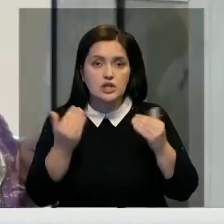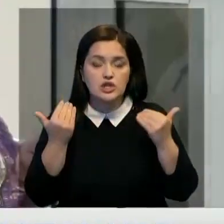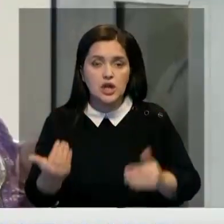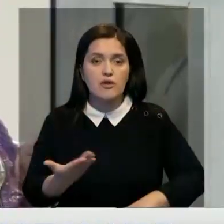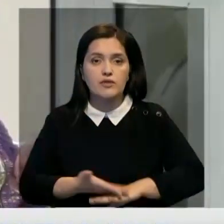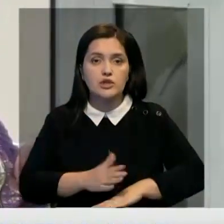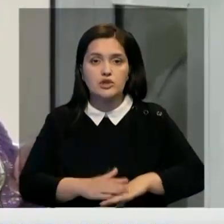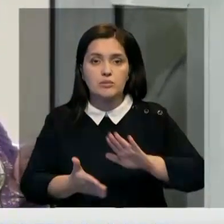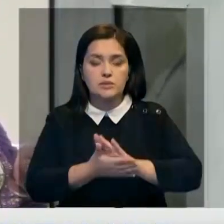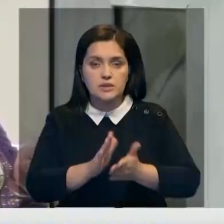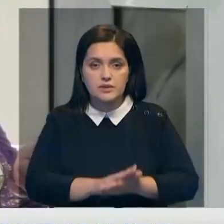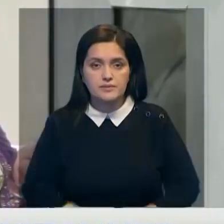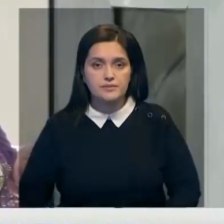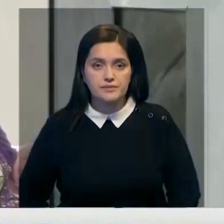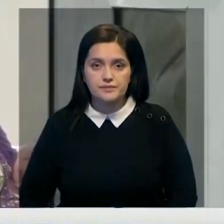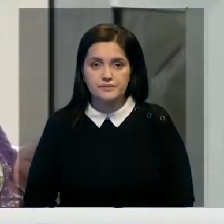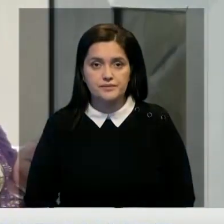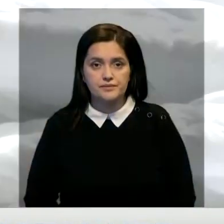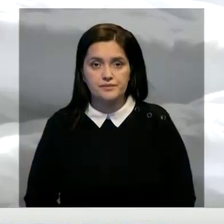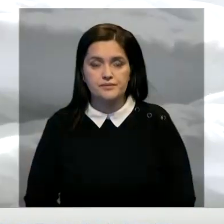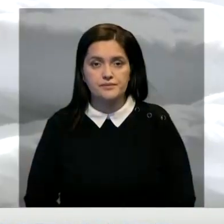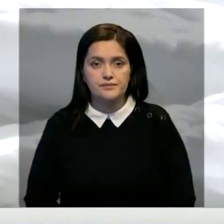пациентов сейчас в тяжелом состоянии.